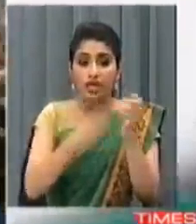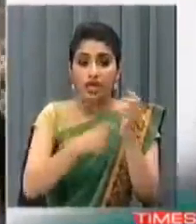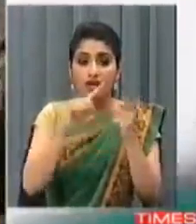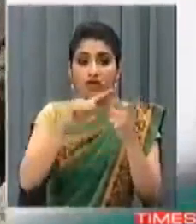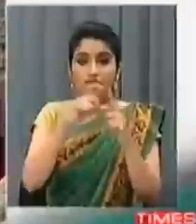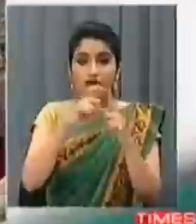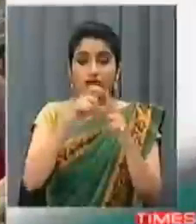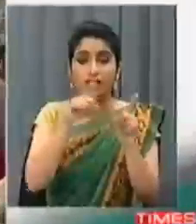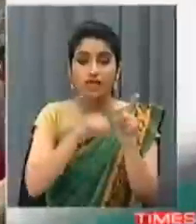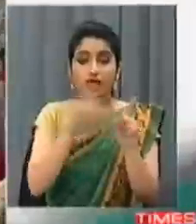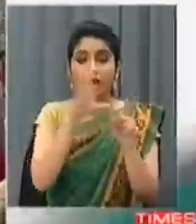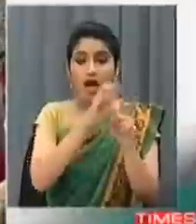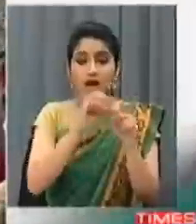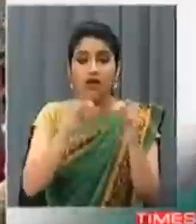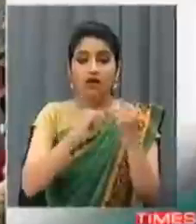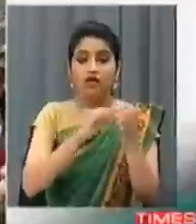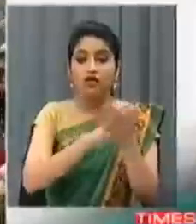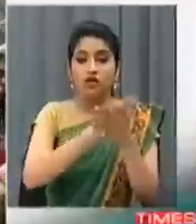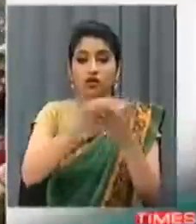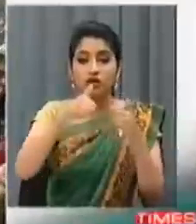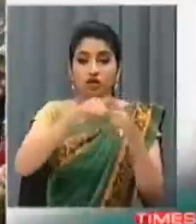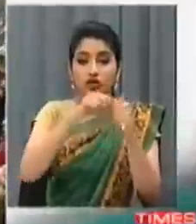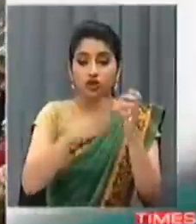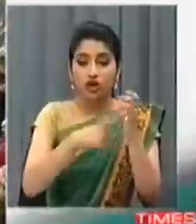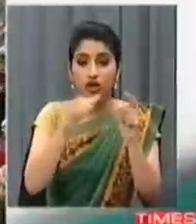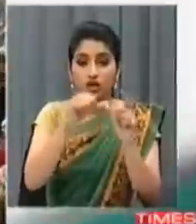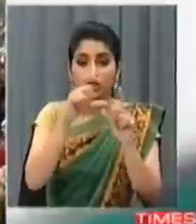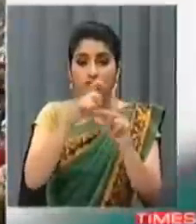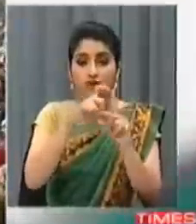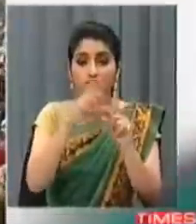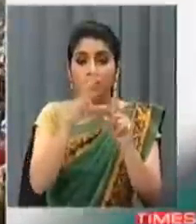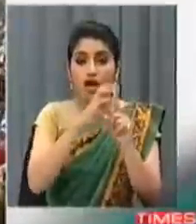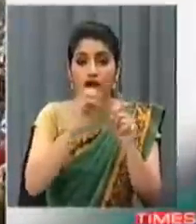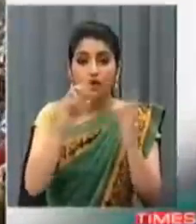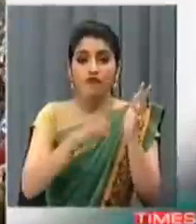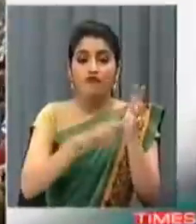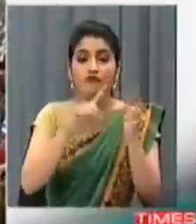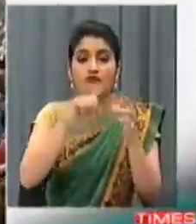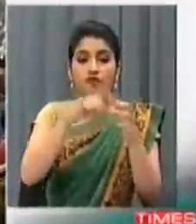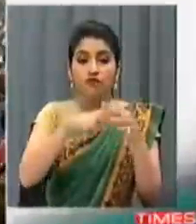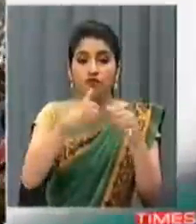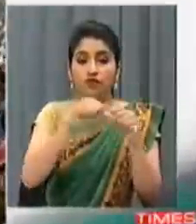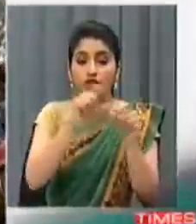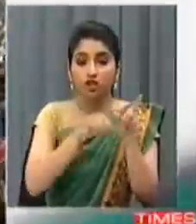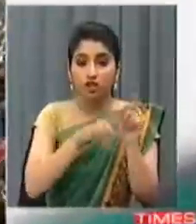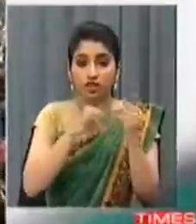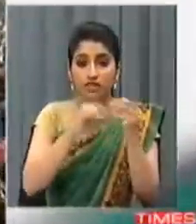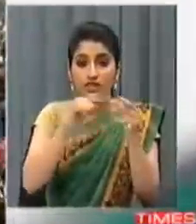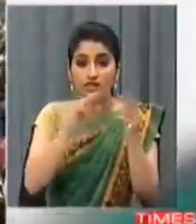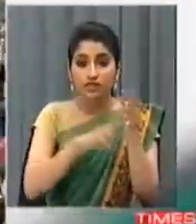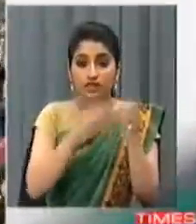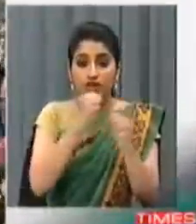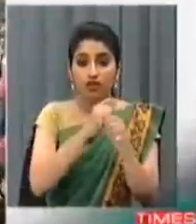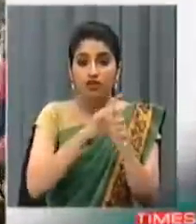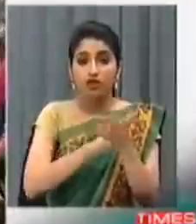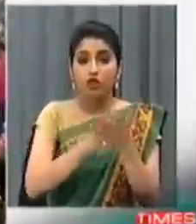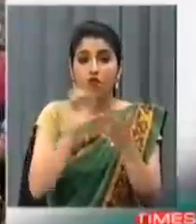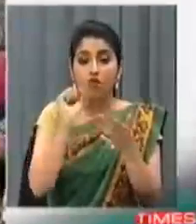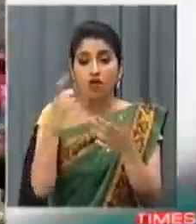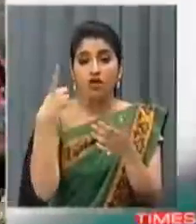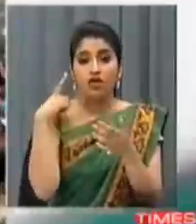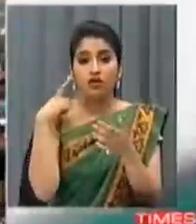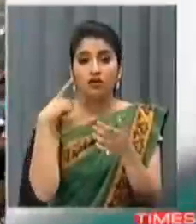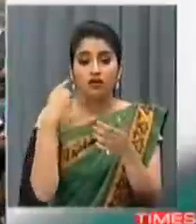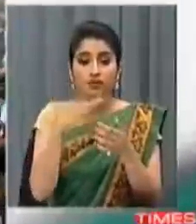शराद अनेजा और विजे सिंग मांध के हात्मून Watch me as I become one with the wind, the sky and the sun